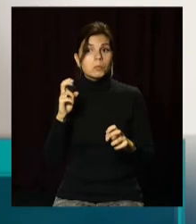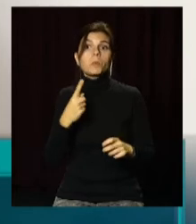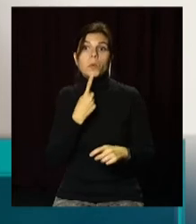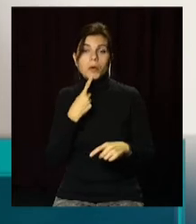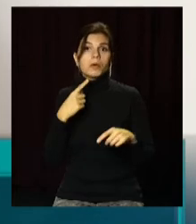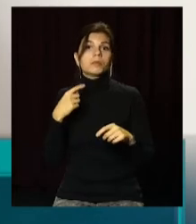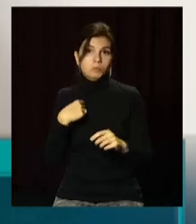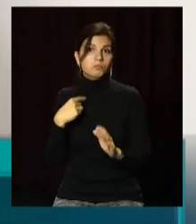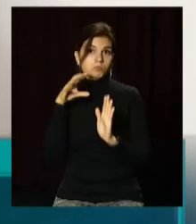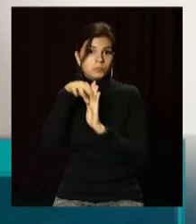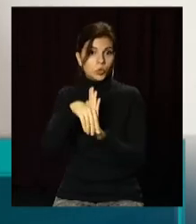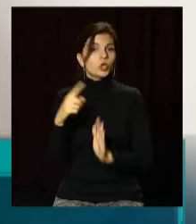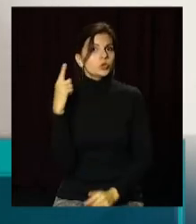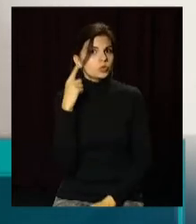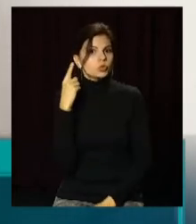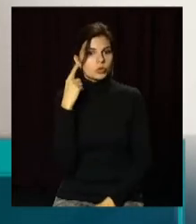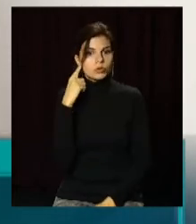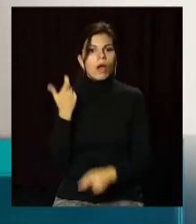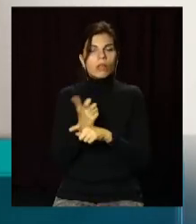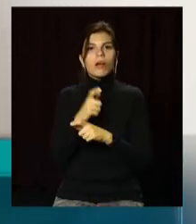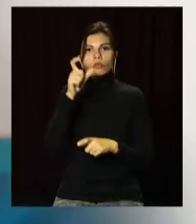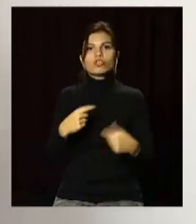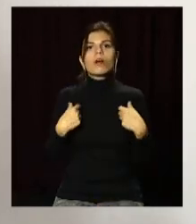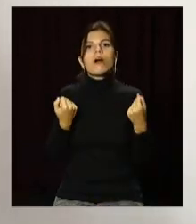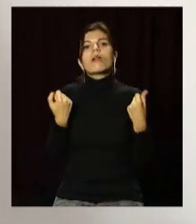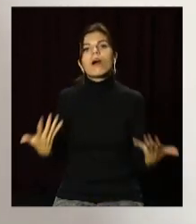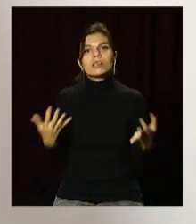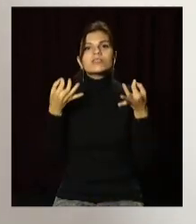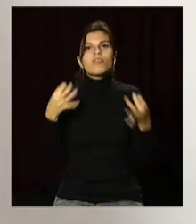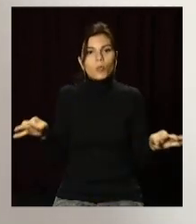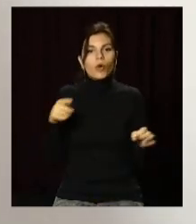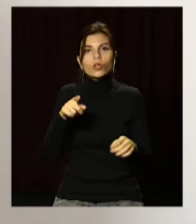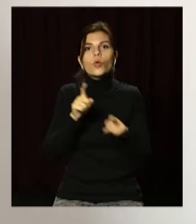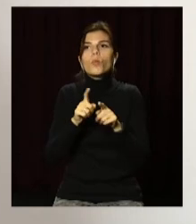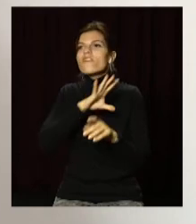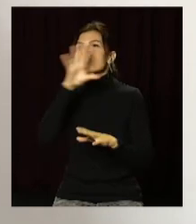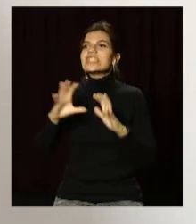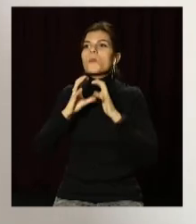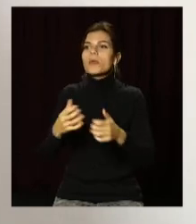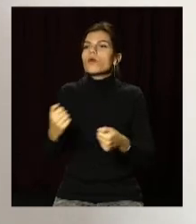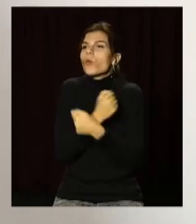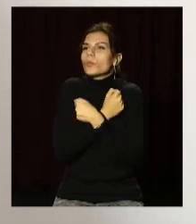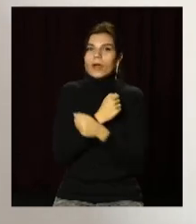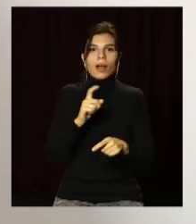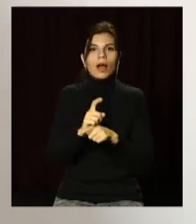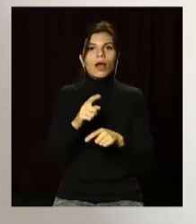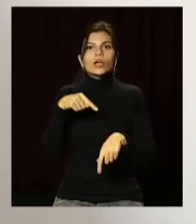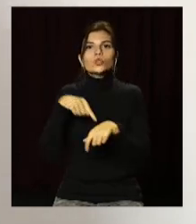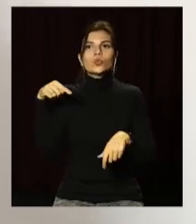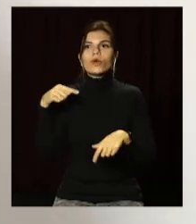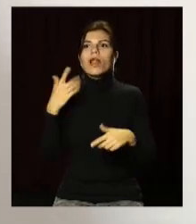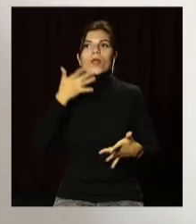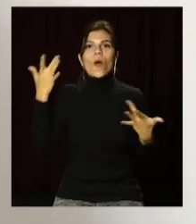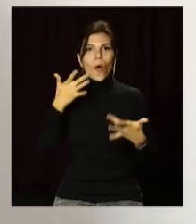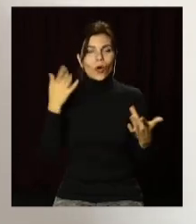спробувати, поскольку наслышана, що це розкріпощає людей. Ти спробуєш об'єднути весь світ, це легкість движень, легкість емоцій. І